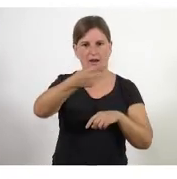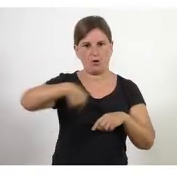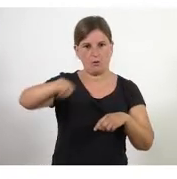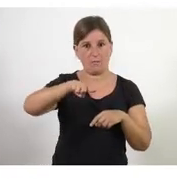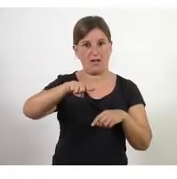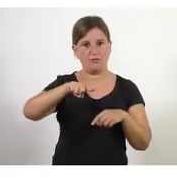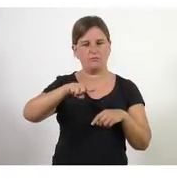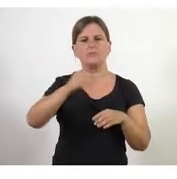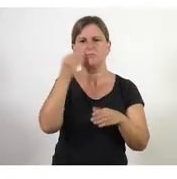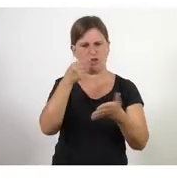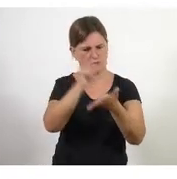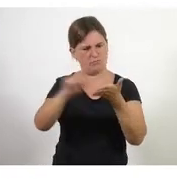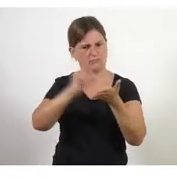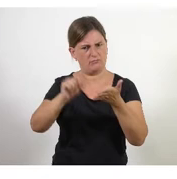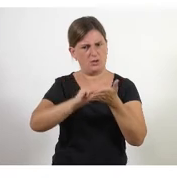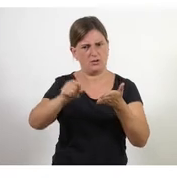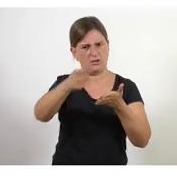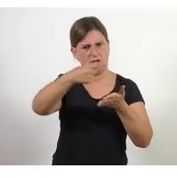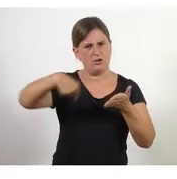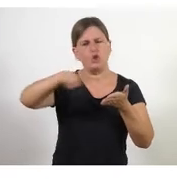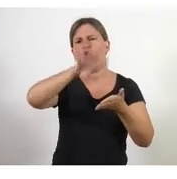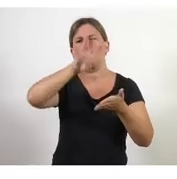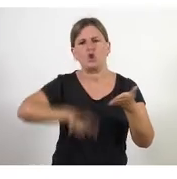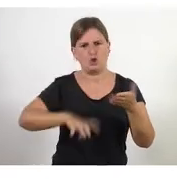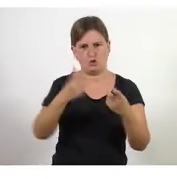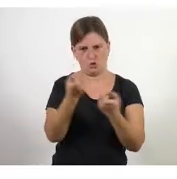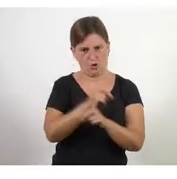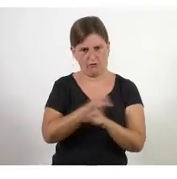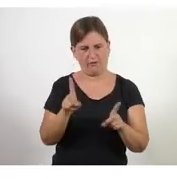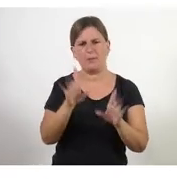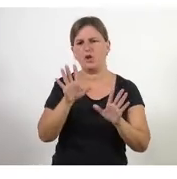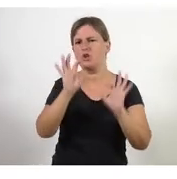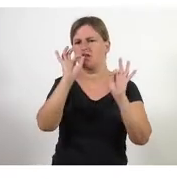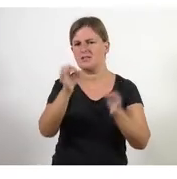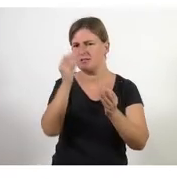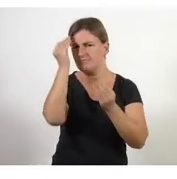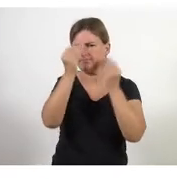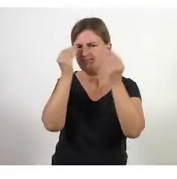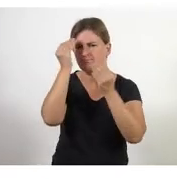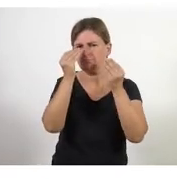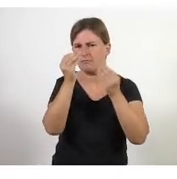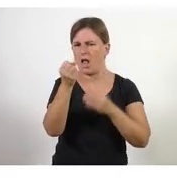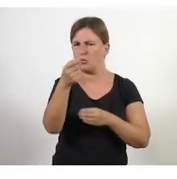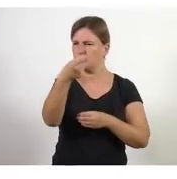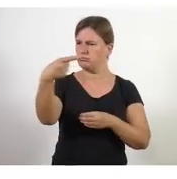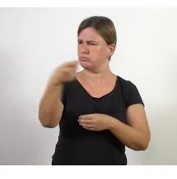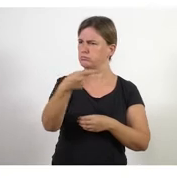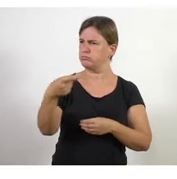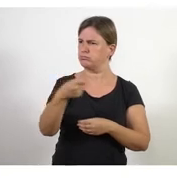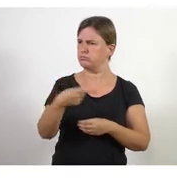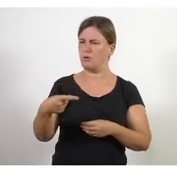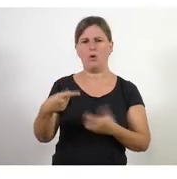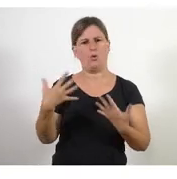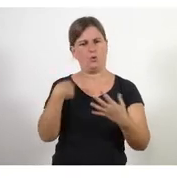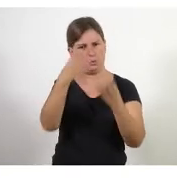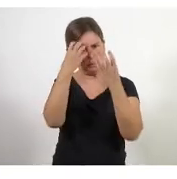i llapis no pas que els apuntis tots però sí apuntat a aquells que et criden l'atenció ara